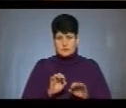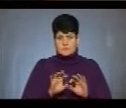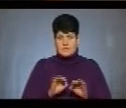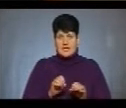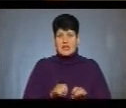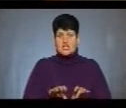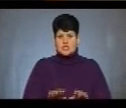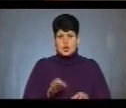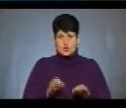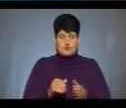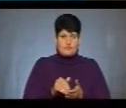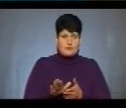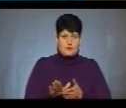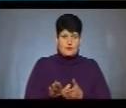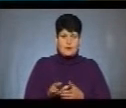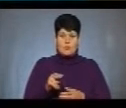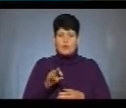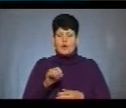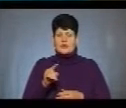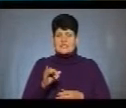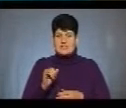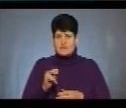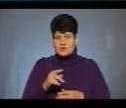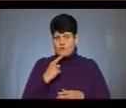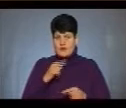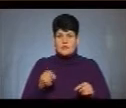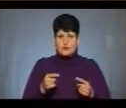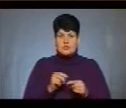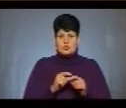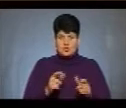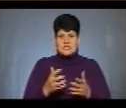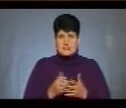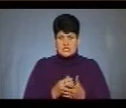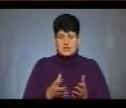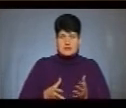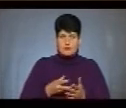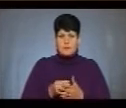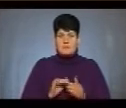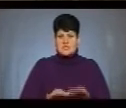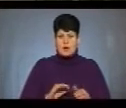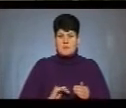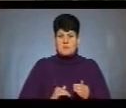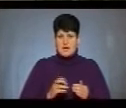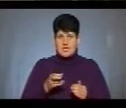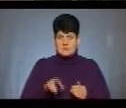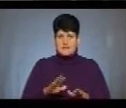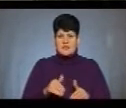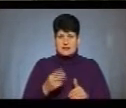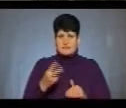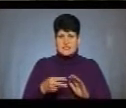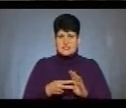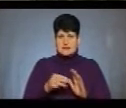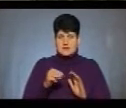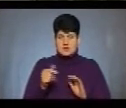рішення суду відмовились. Позивач Юрій Роман каже, для відновлення школи знайшли спонсора місцевого підприємця. Він надасть 27